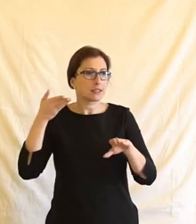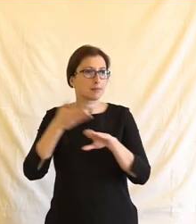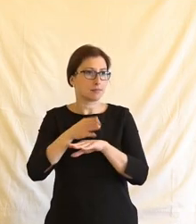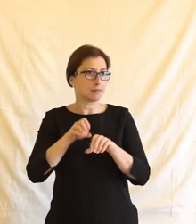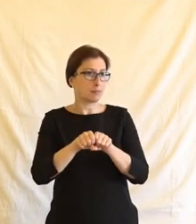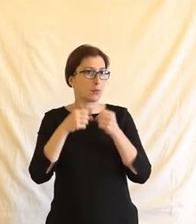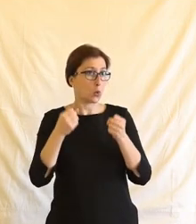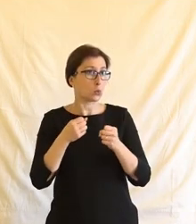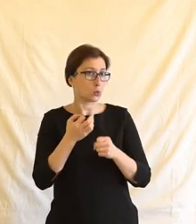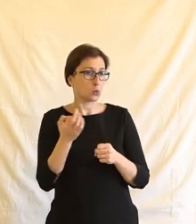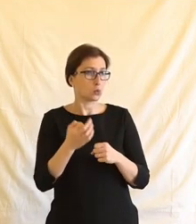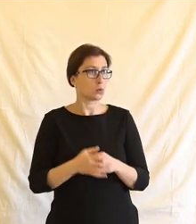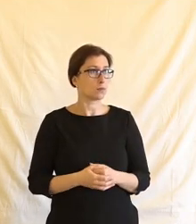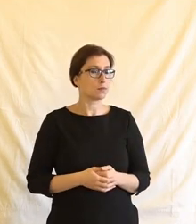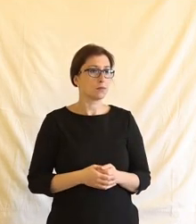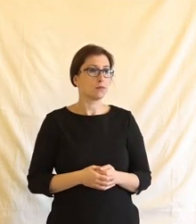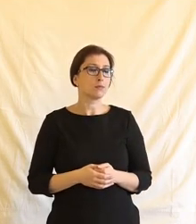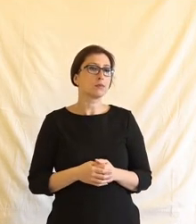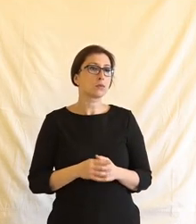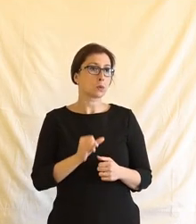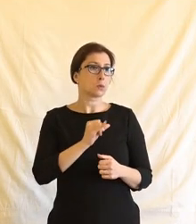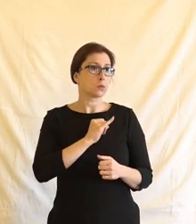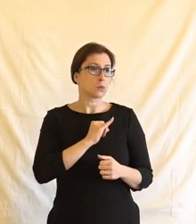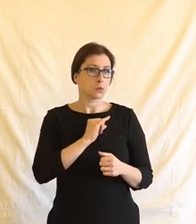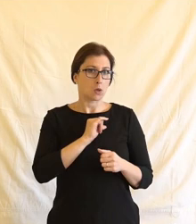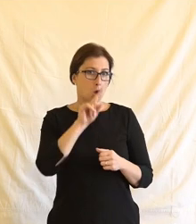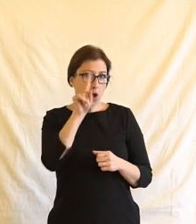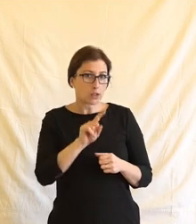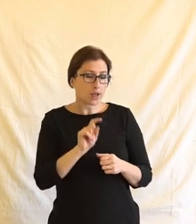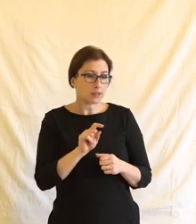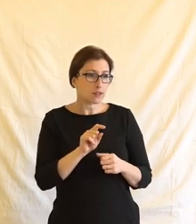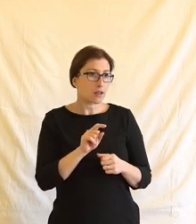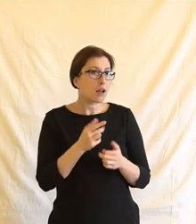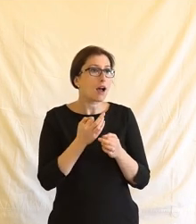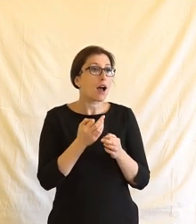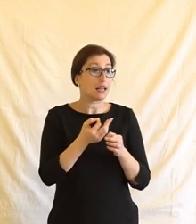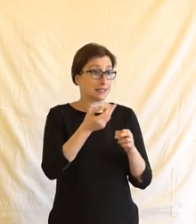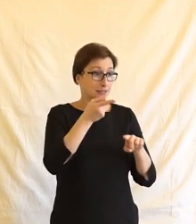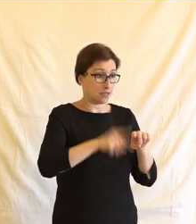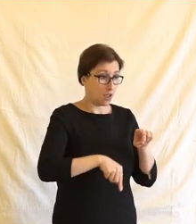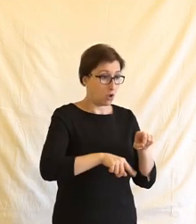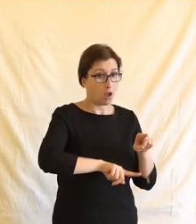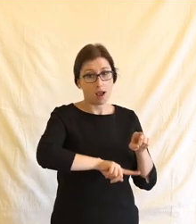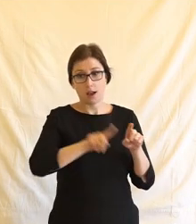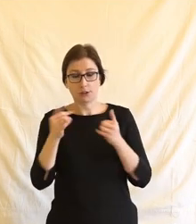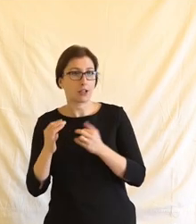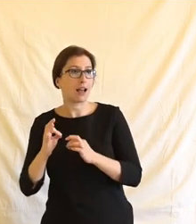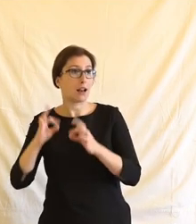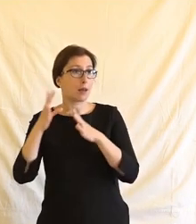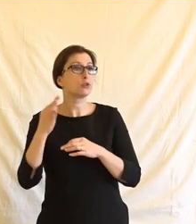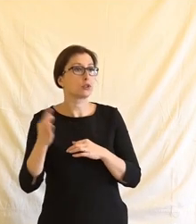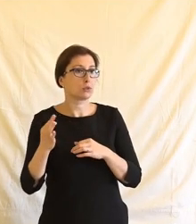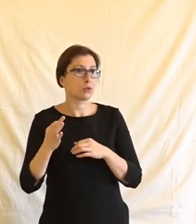prosím. A spíš ta důležitější otázka je, co se od té doby zlepšilo, co se změnilo.